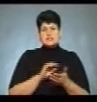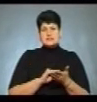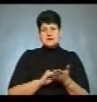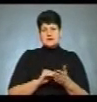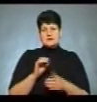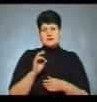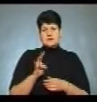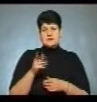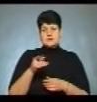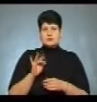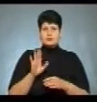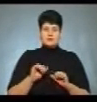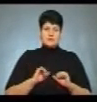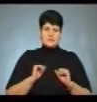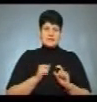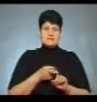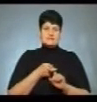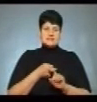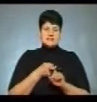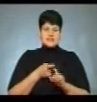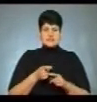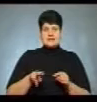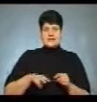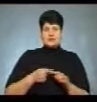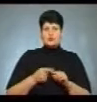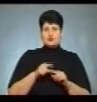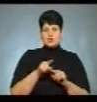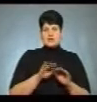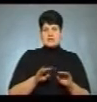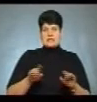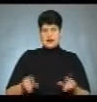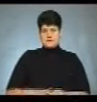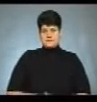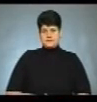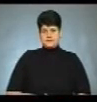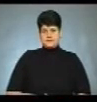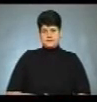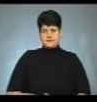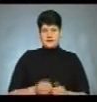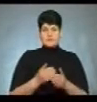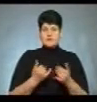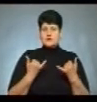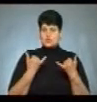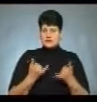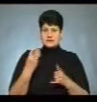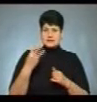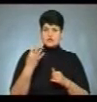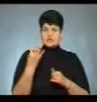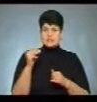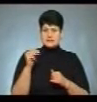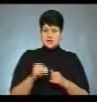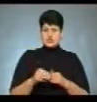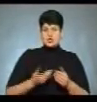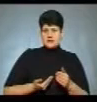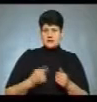Грисько. Ми будемо намагатися зв'язатися із директором цього дитсадка. Віднині майже 34 тисячі жителів